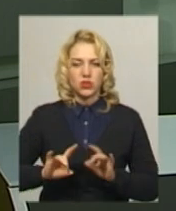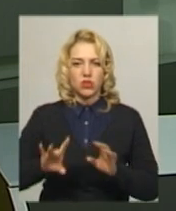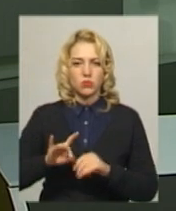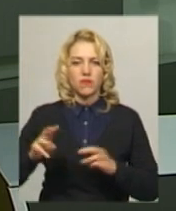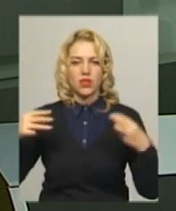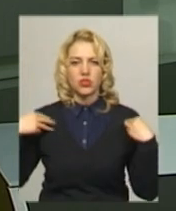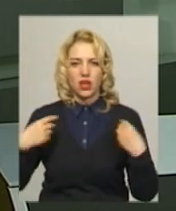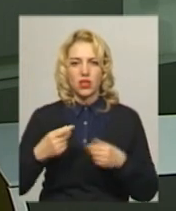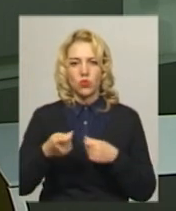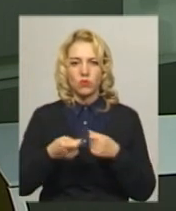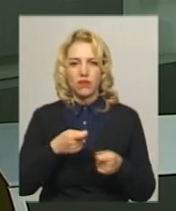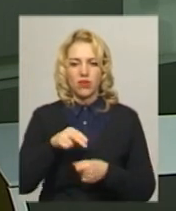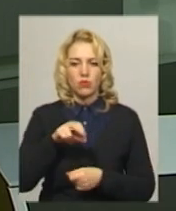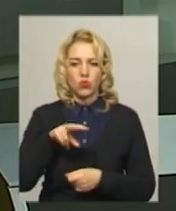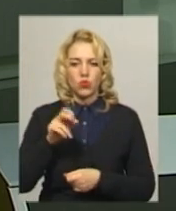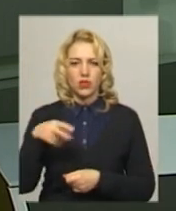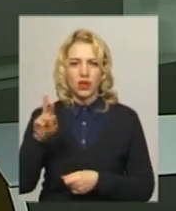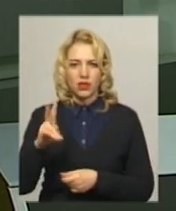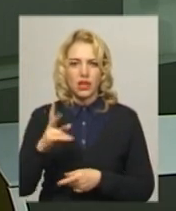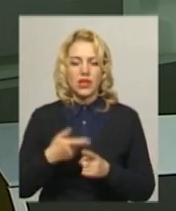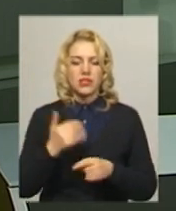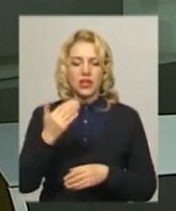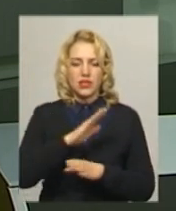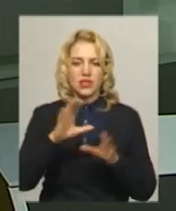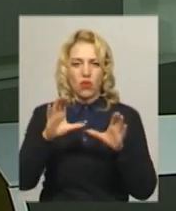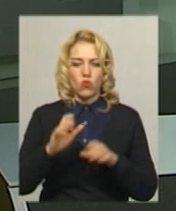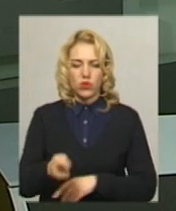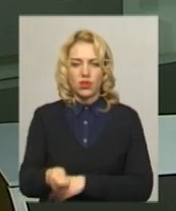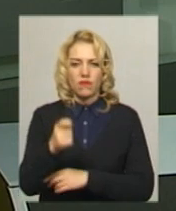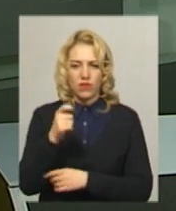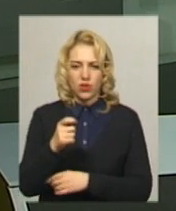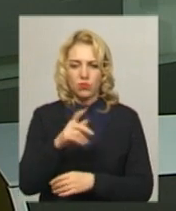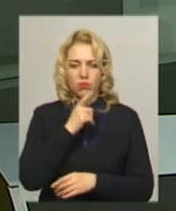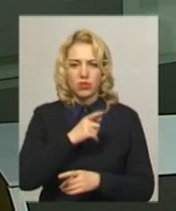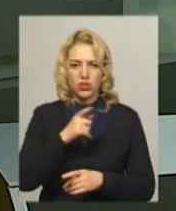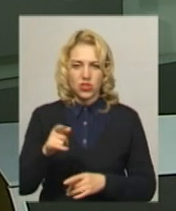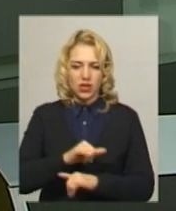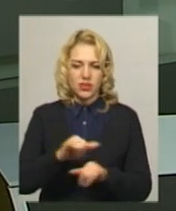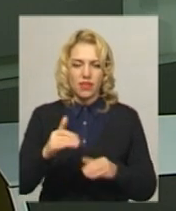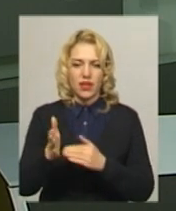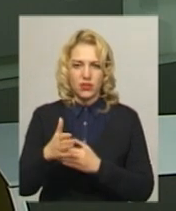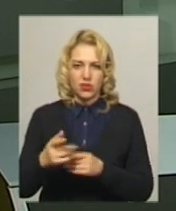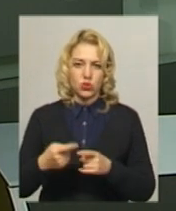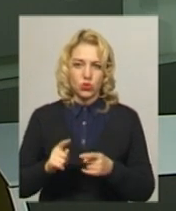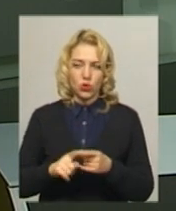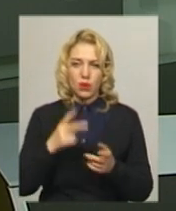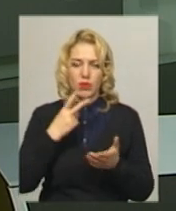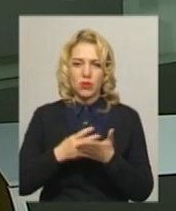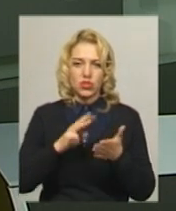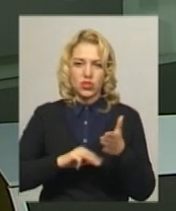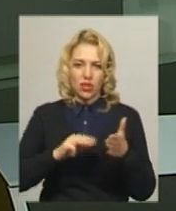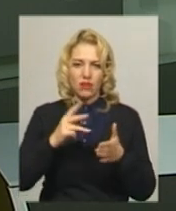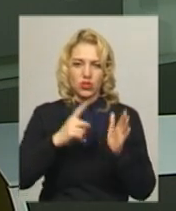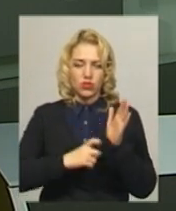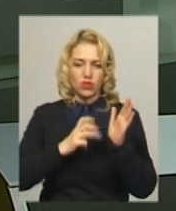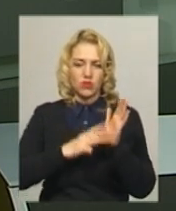начальник управління Андрій Полудняк. За його словами, за незаконний вилу під час нересту передбачено штраф у розмірі 680 гривень.